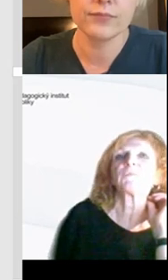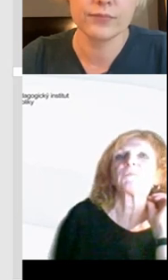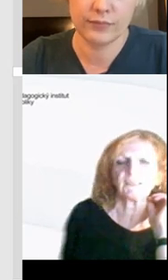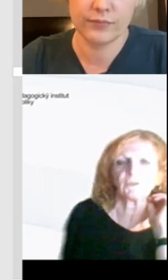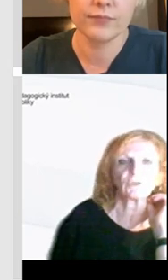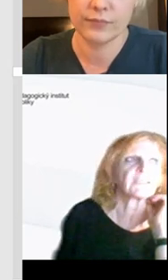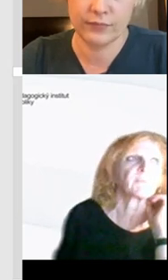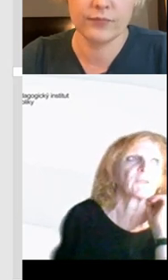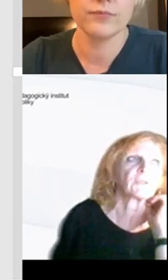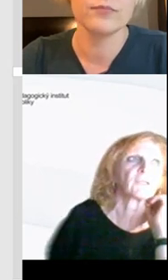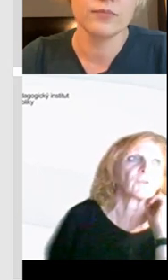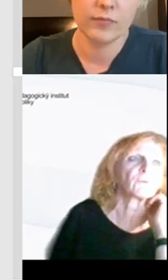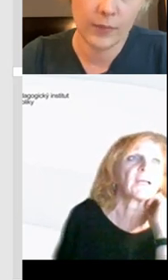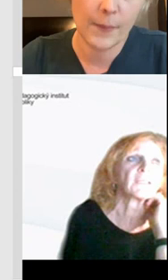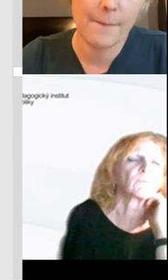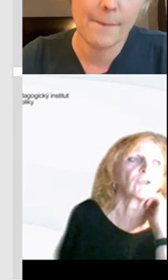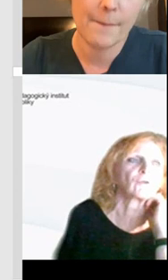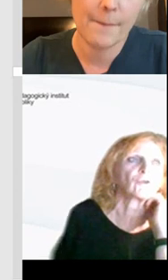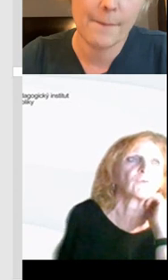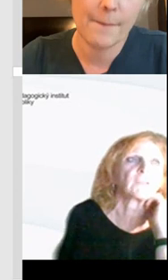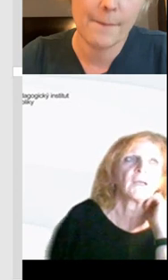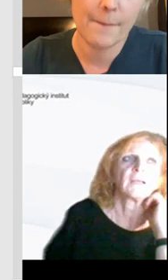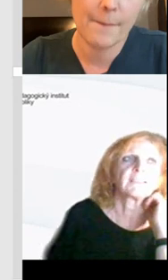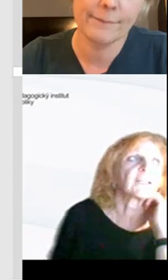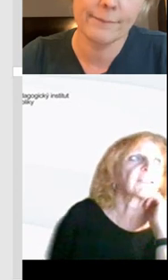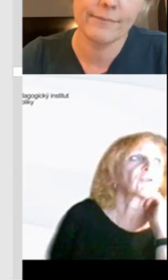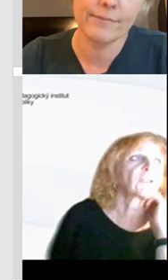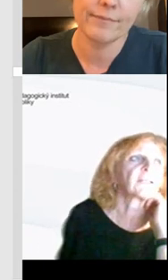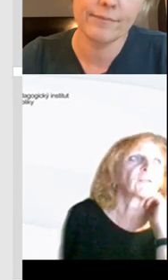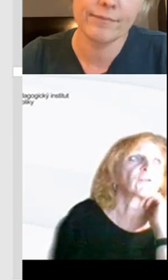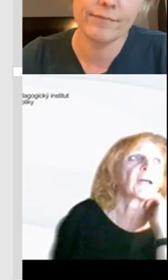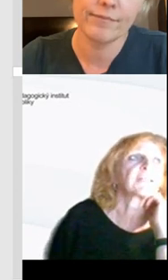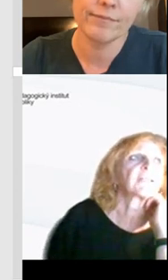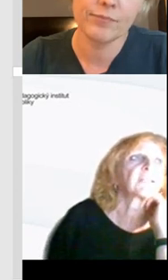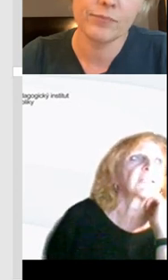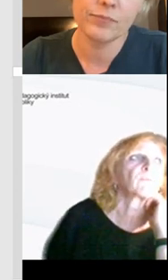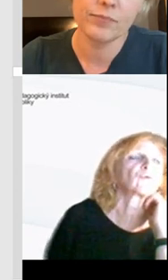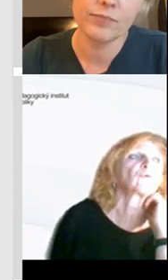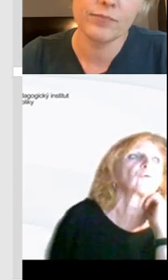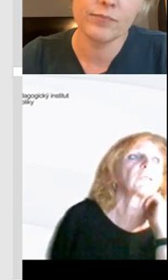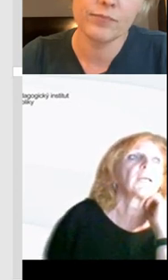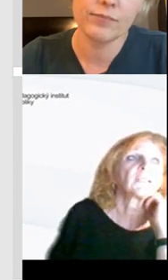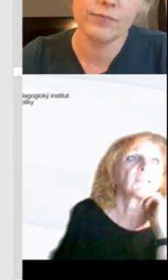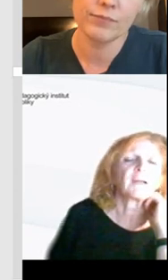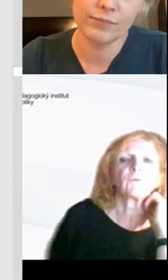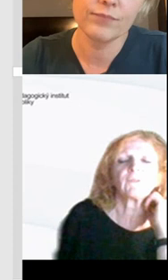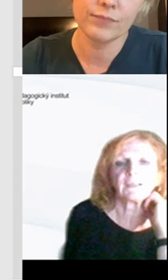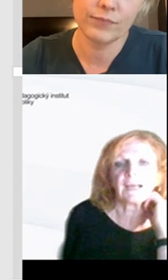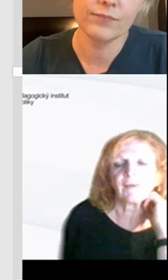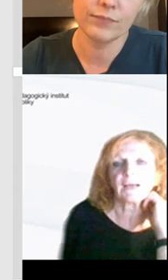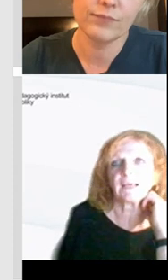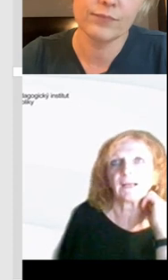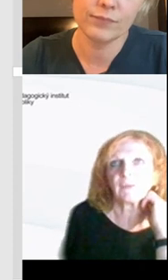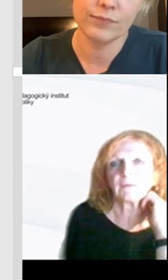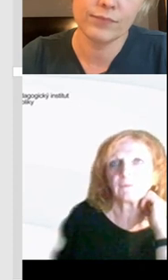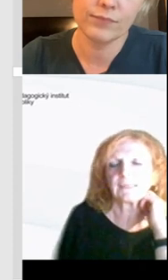klíčových kompetencí, než ty žáci běžní. Takže možná nás může trošičku zarazit, že tady naši žáci kriticky posuzují, spravují,